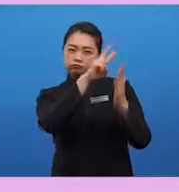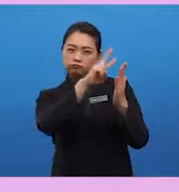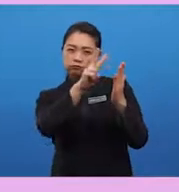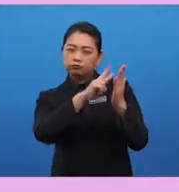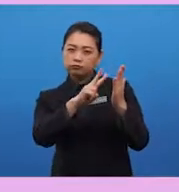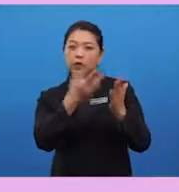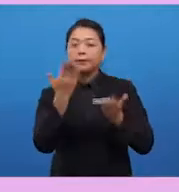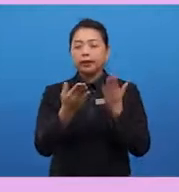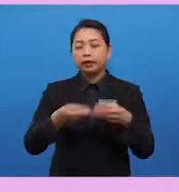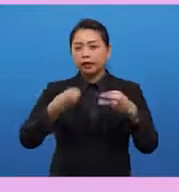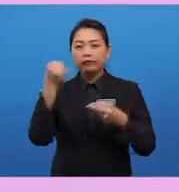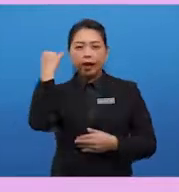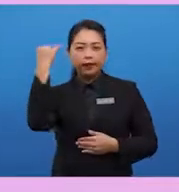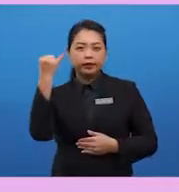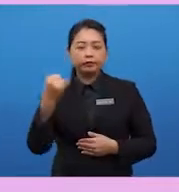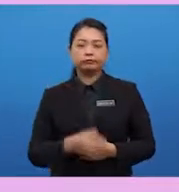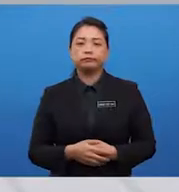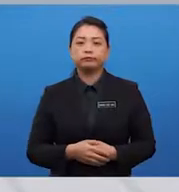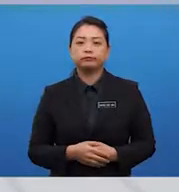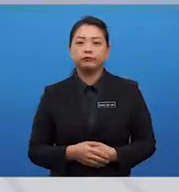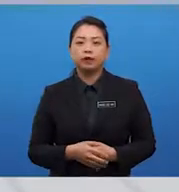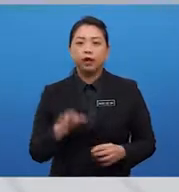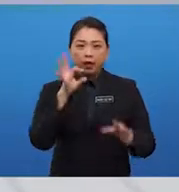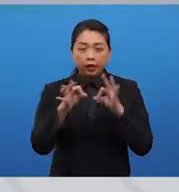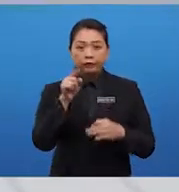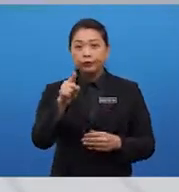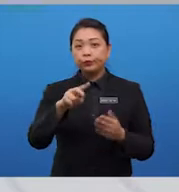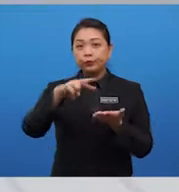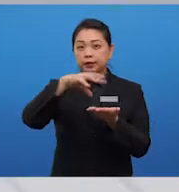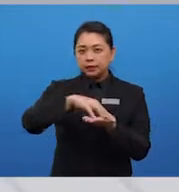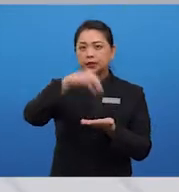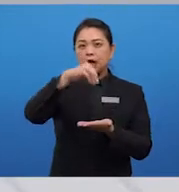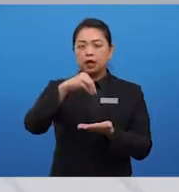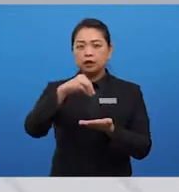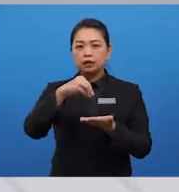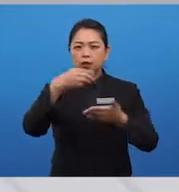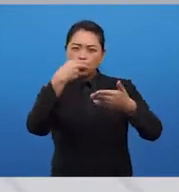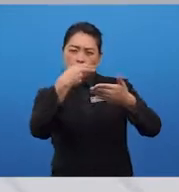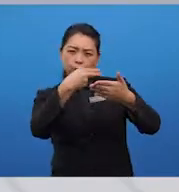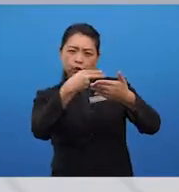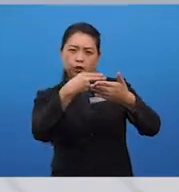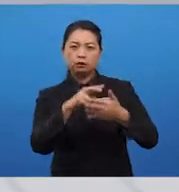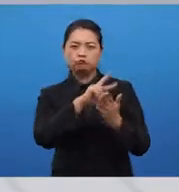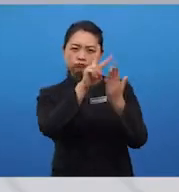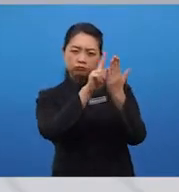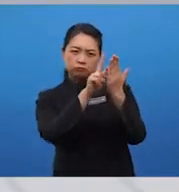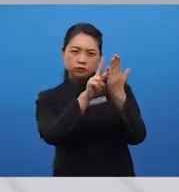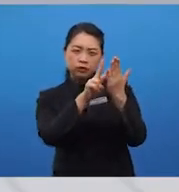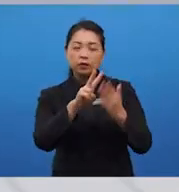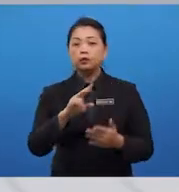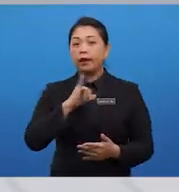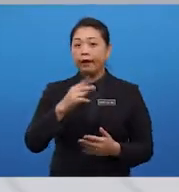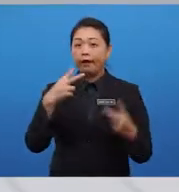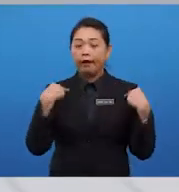the reply email would look like. If you study it closely, you will find that I have started the